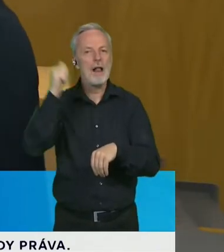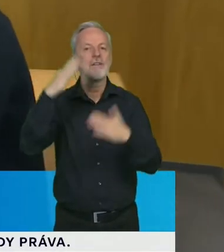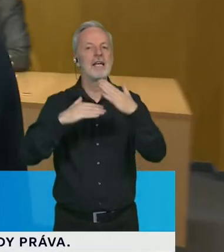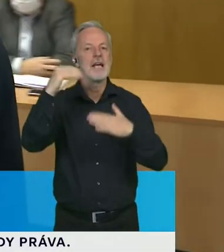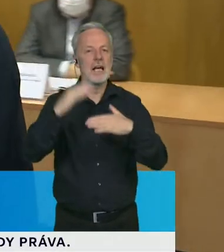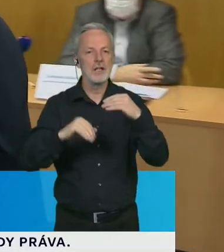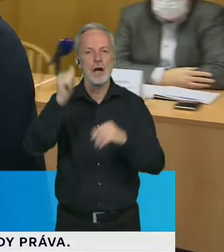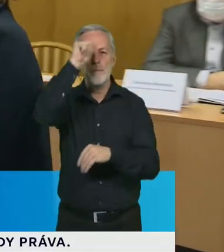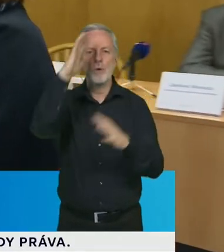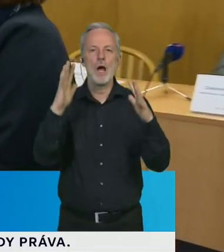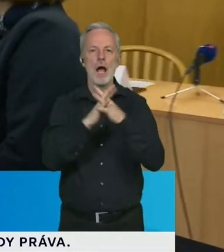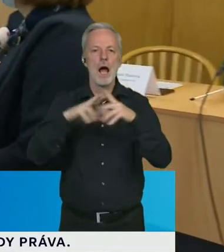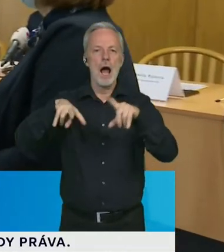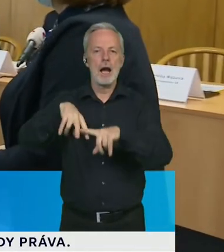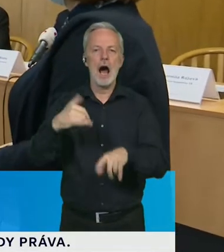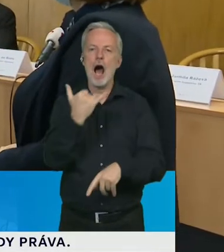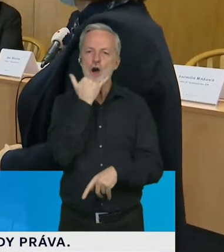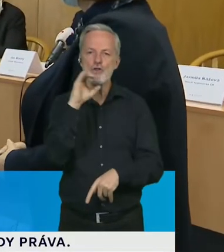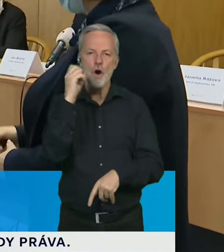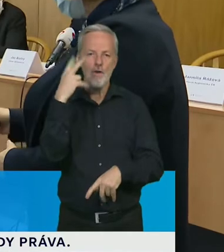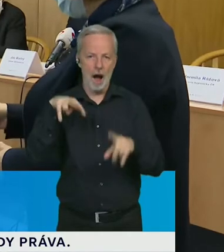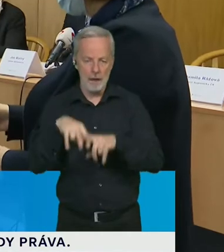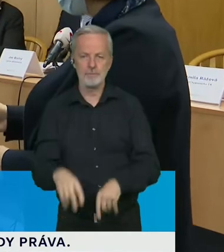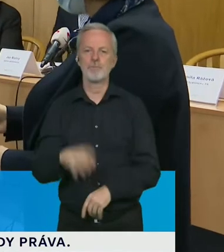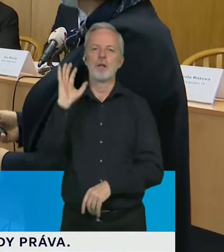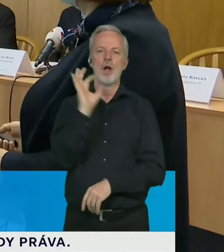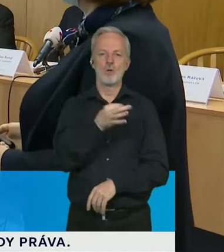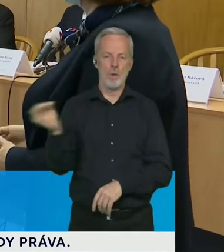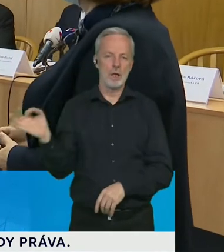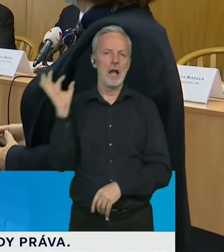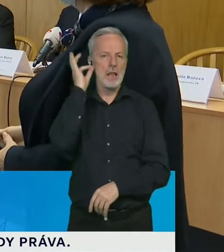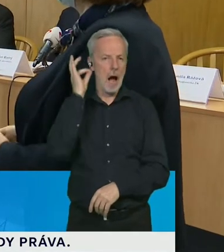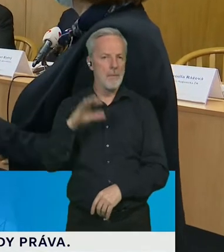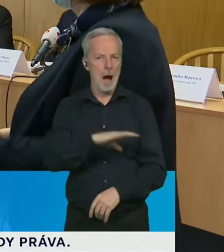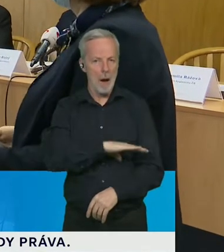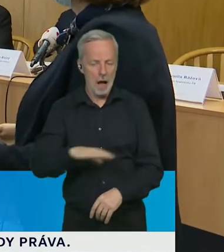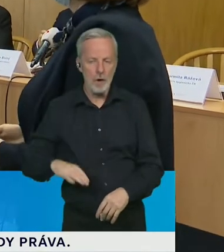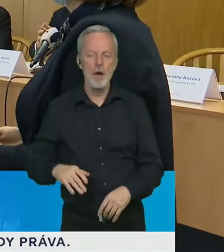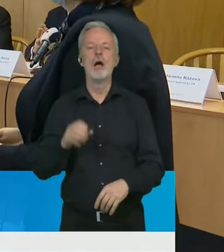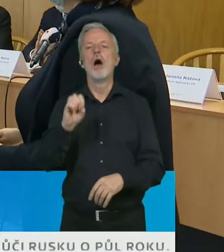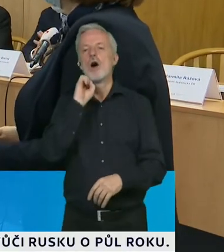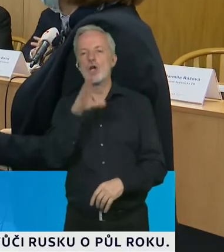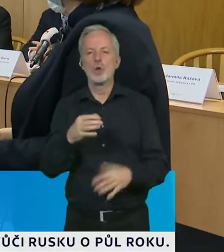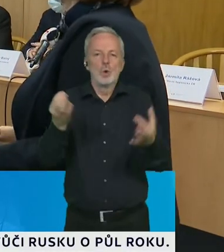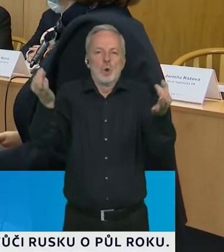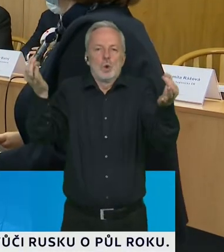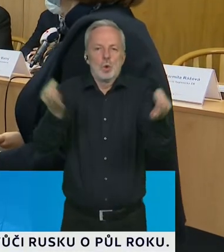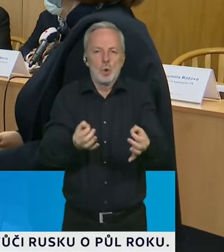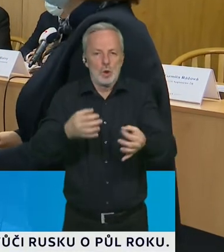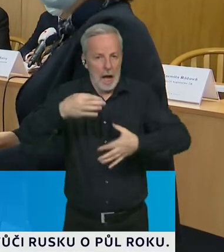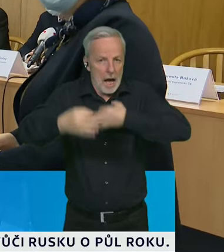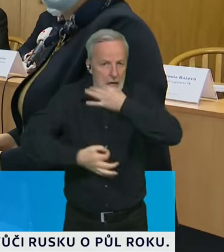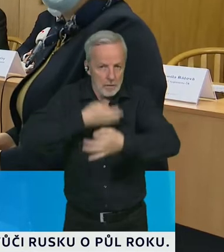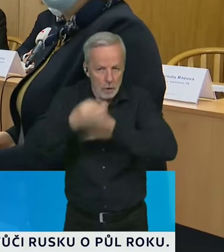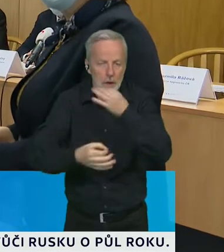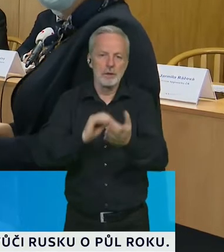Dobrý den, dámy a pánové. Já řeknu stručnou informaci a nějaké podrobnosti k